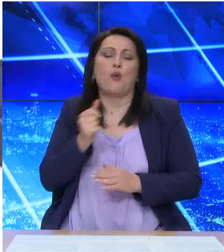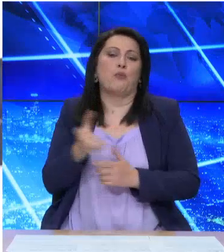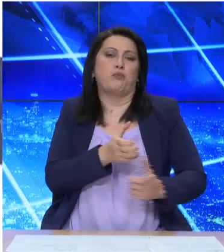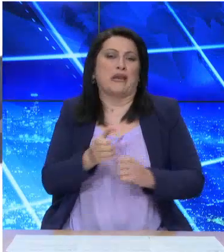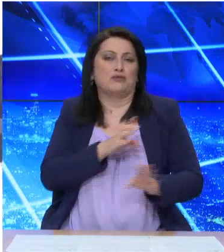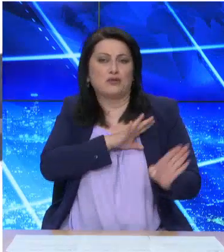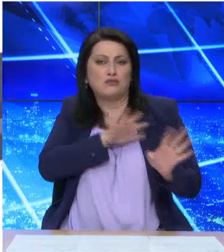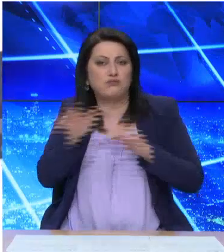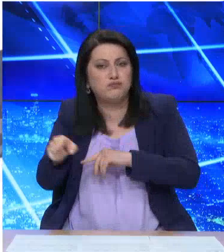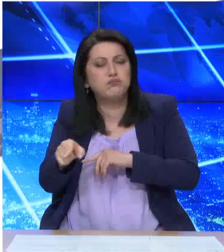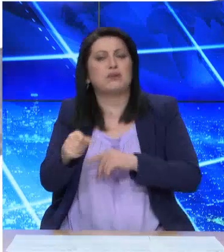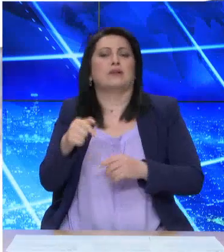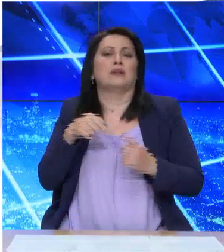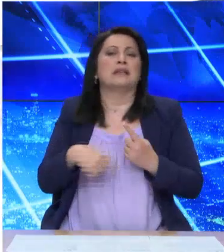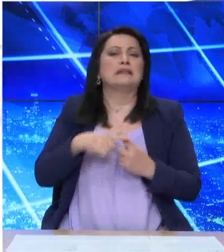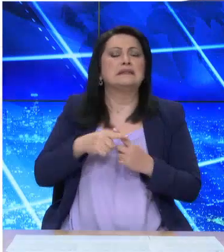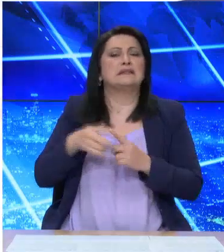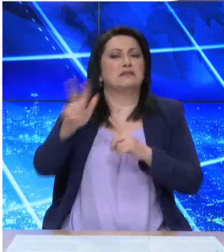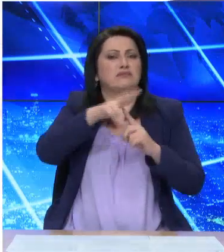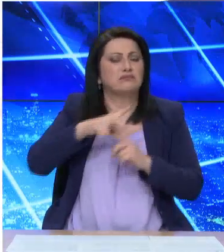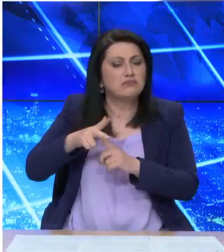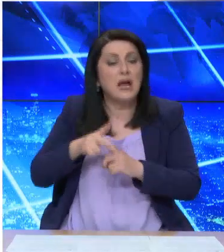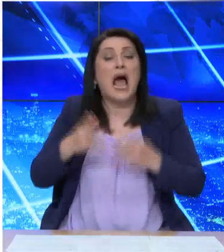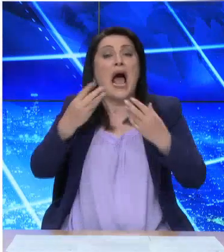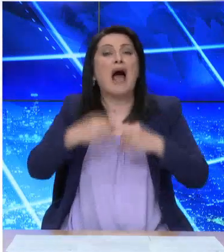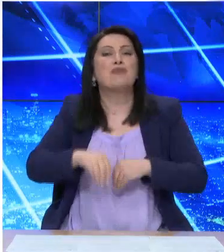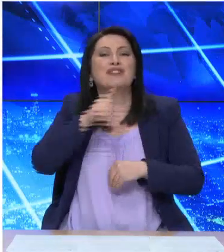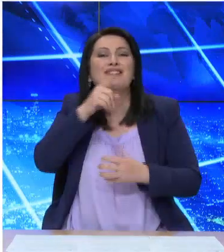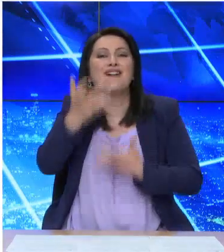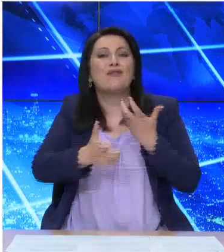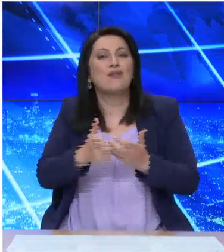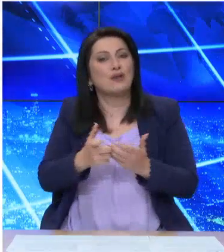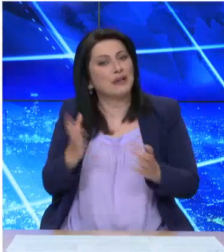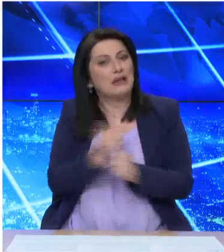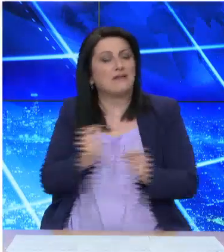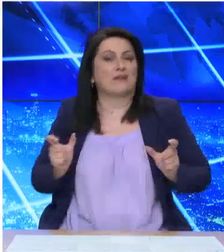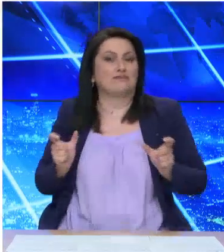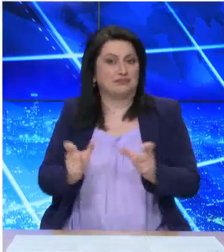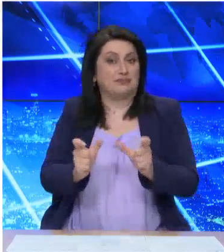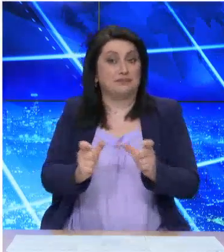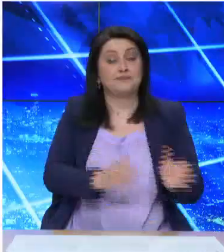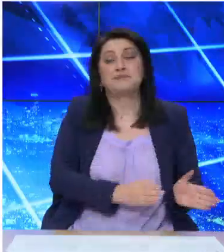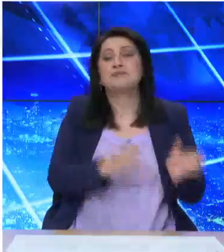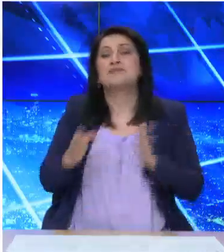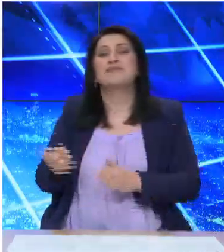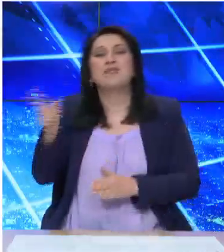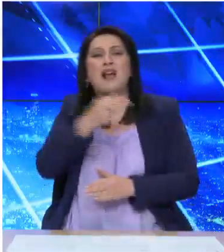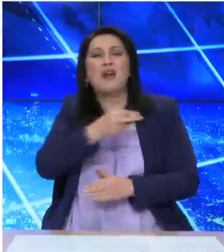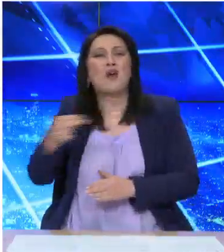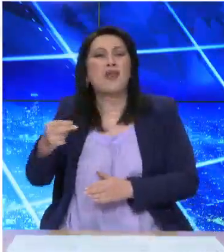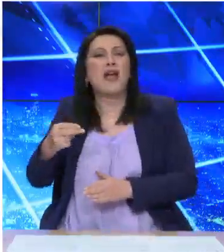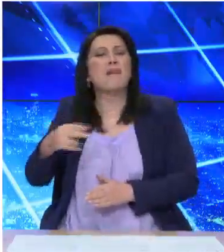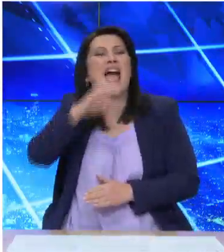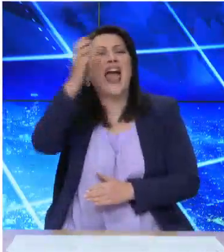πυροσβεστικής με επίγειες και εναέρειες δυνάμεις, με αποτέλεσμα η φωτιά να τεθεί υπό έλεγχο. Σε πλήρη ύφεση βρίσκεται η πυρκαγιά στα